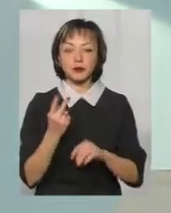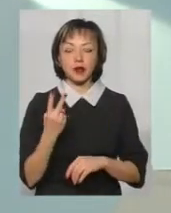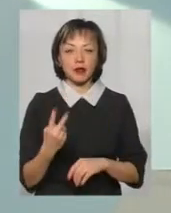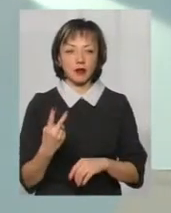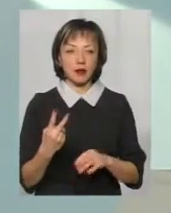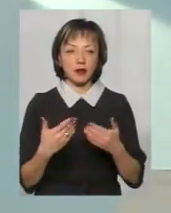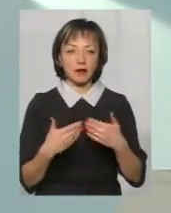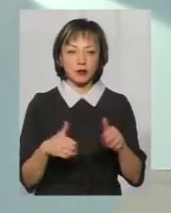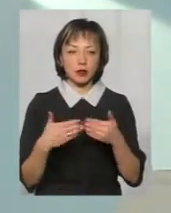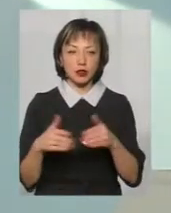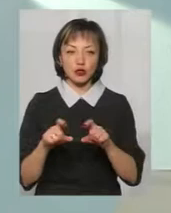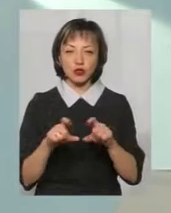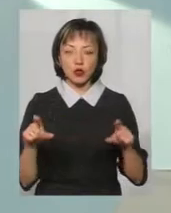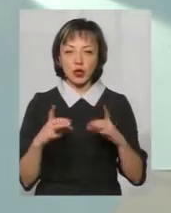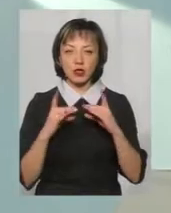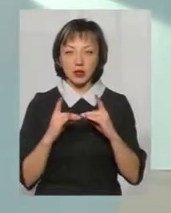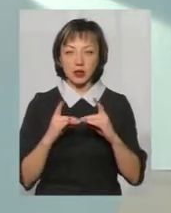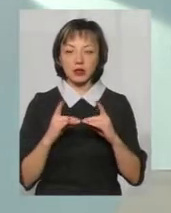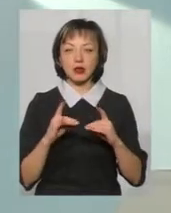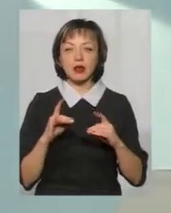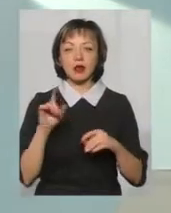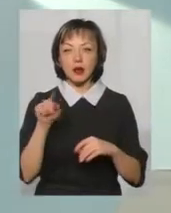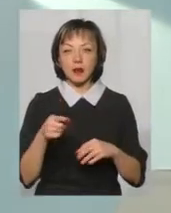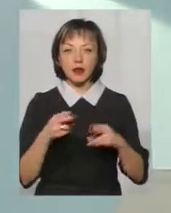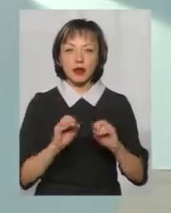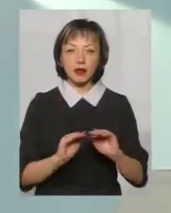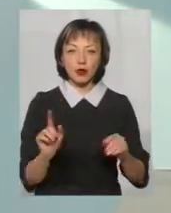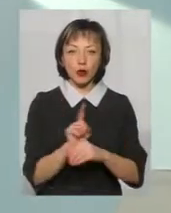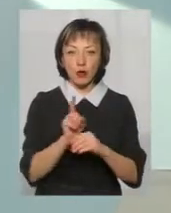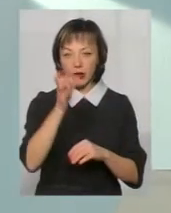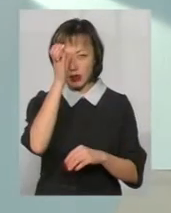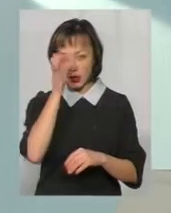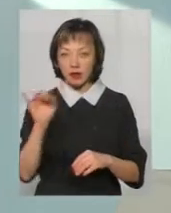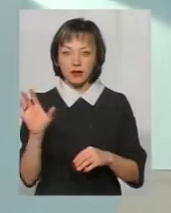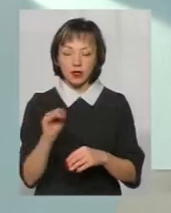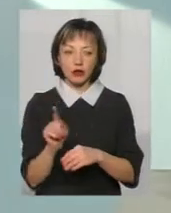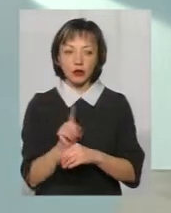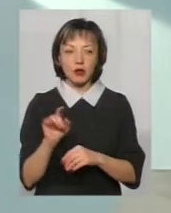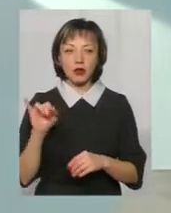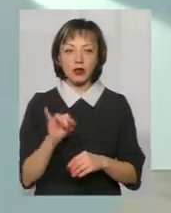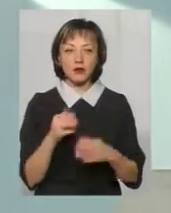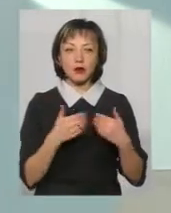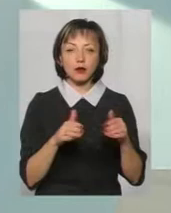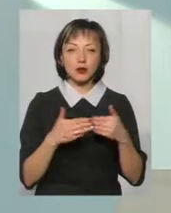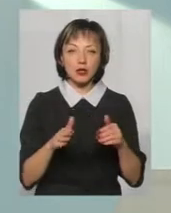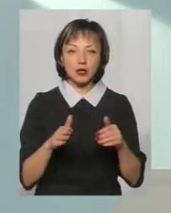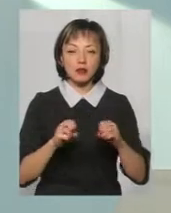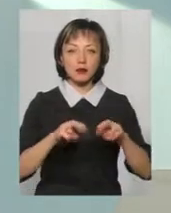два випускники школи-інтернати загальноосвітні, тобто там, де діти з нормальним інтелектом, там, де все нормально, і випускники